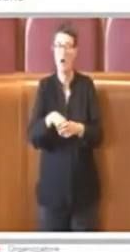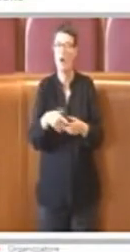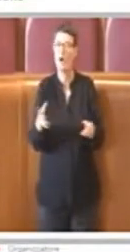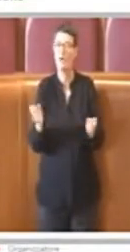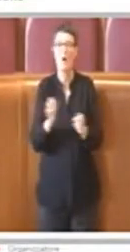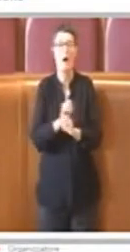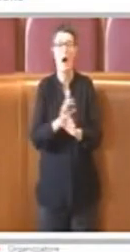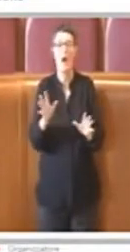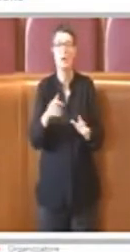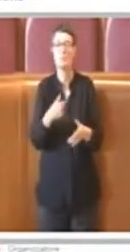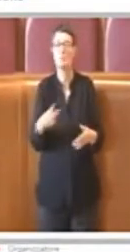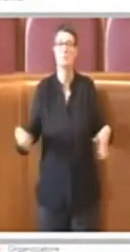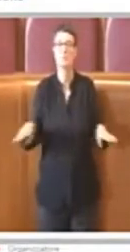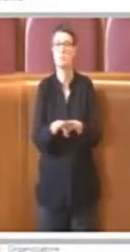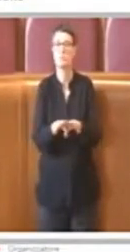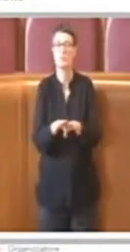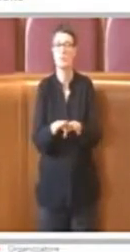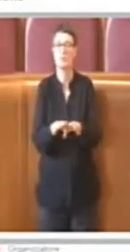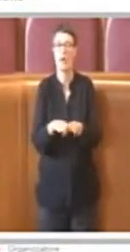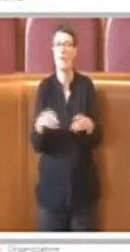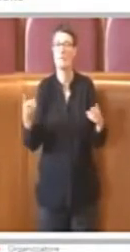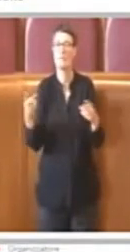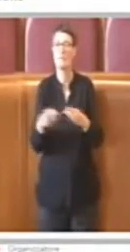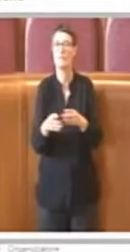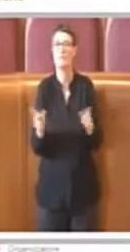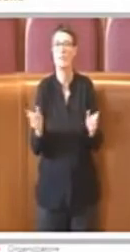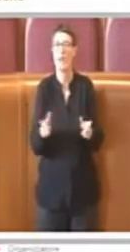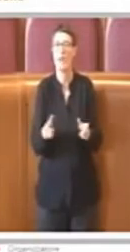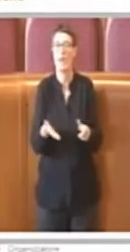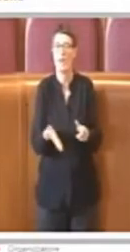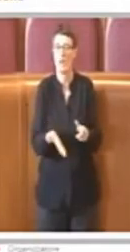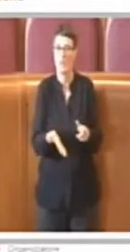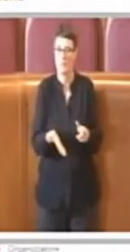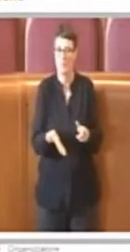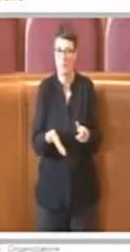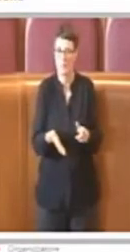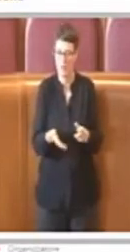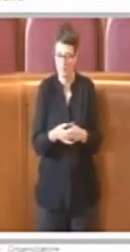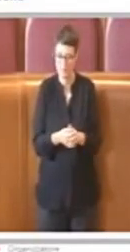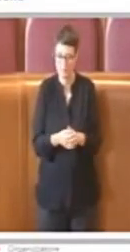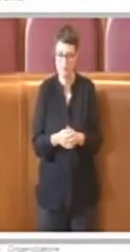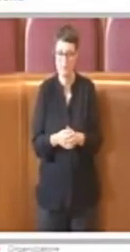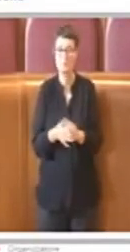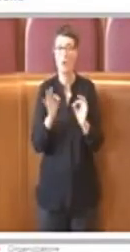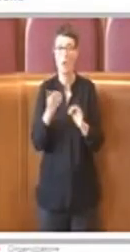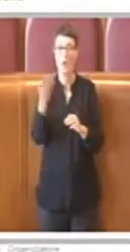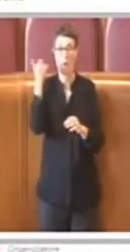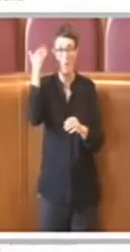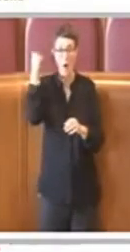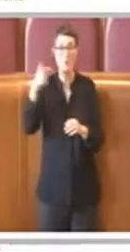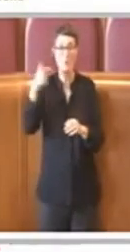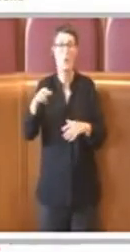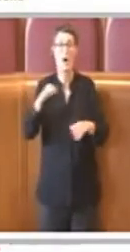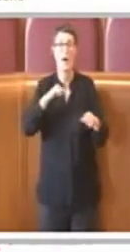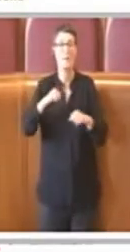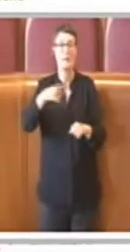ad essere dal Partito Democratico e dalla loro amministrazione e dall'allora vertici e direzione